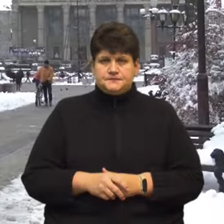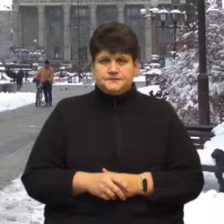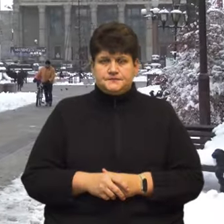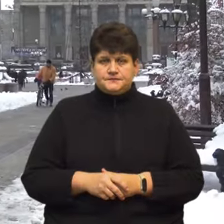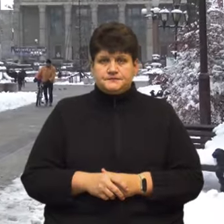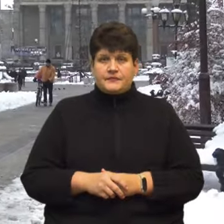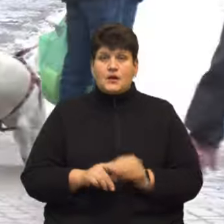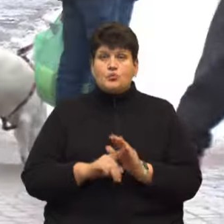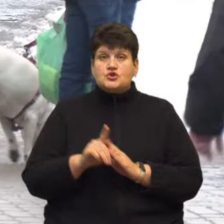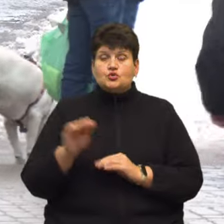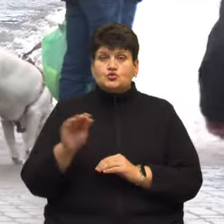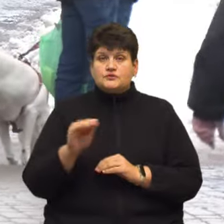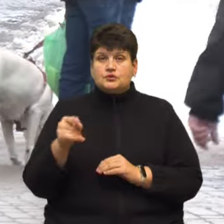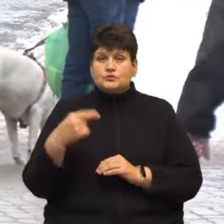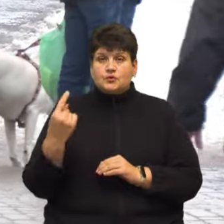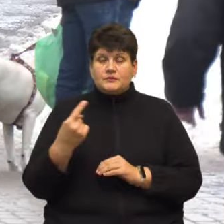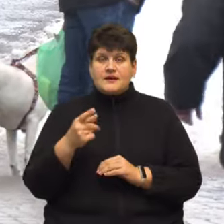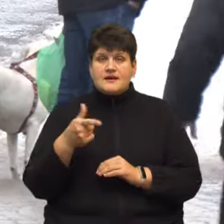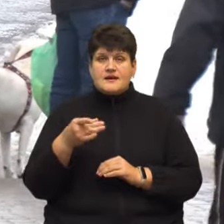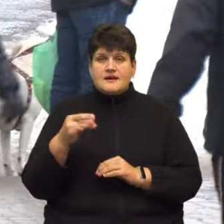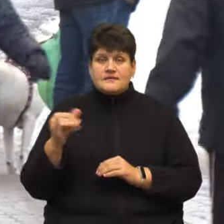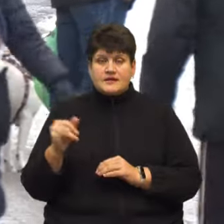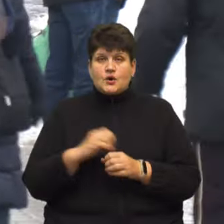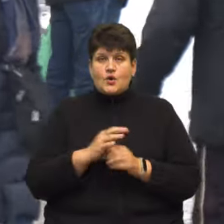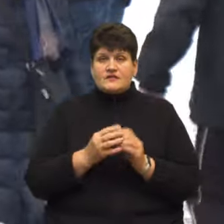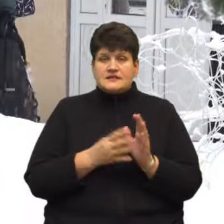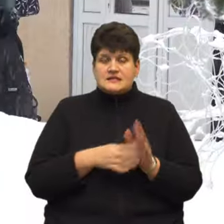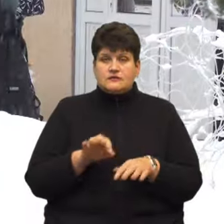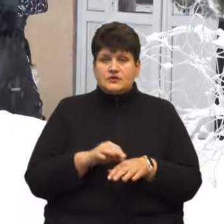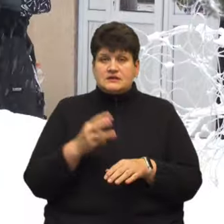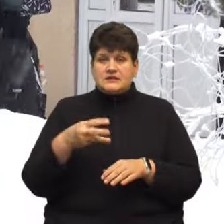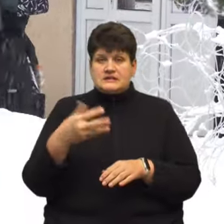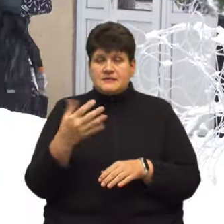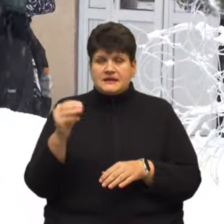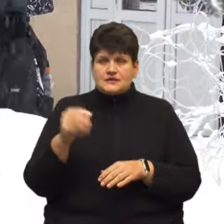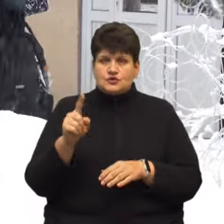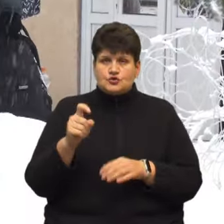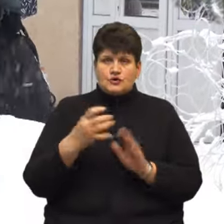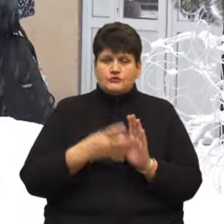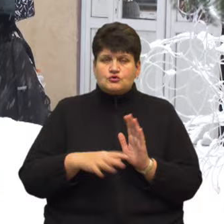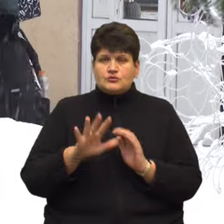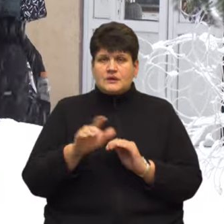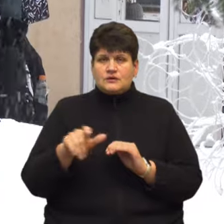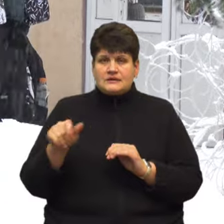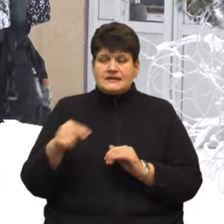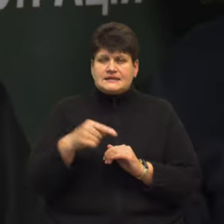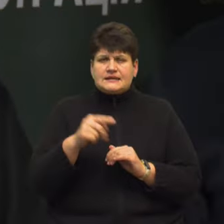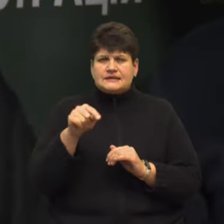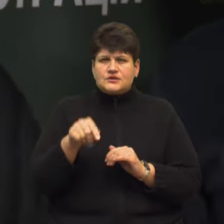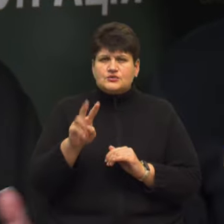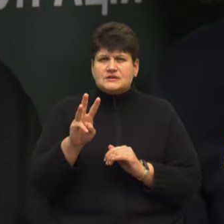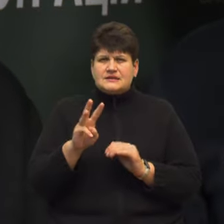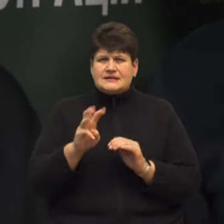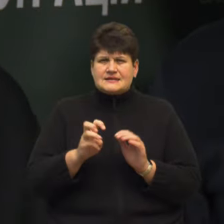Від початку жовтня на Тернопільщині на ГРВОІ та COVID-19 захворіли 35 195 осіб, з них 1309 дітей.